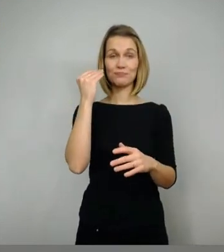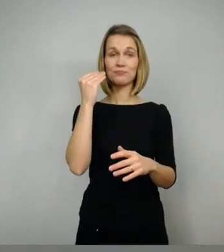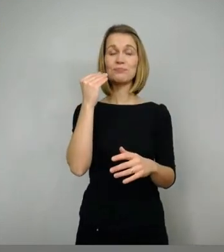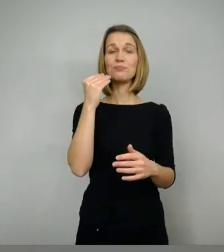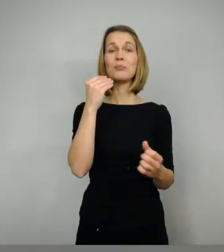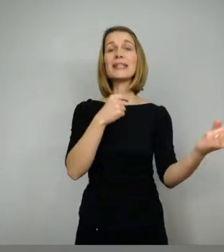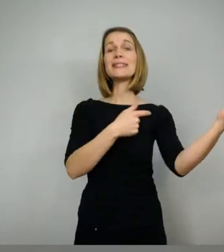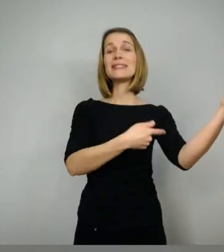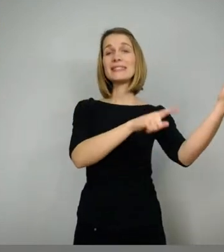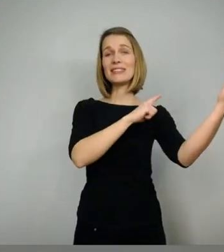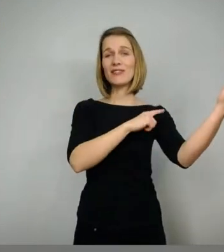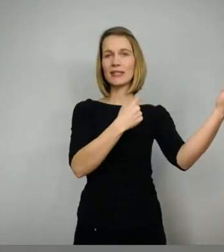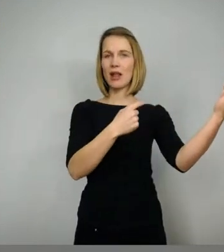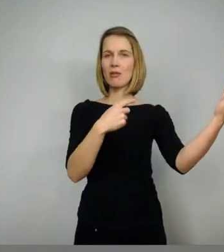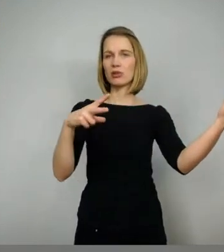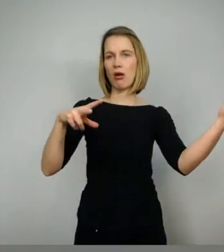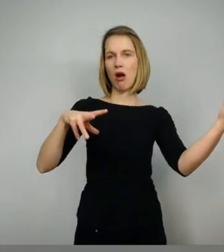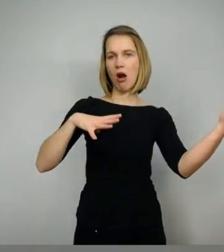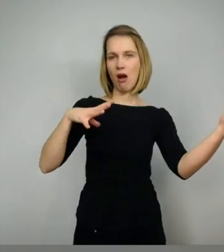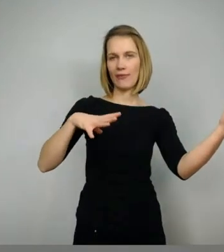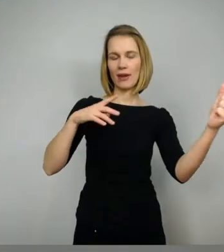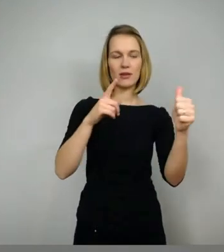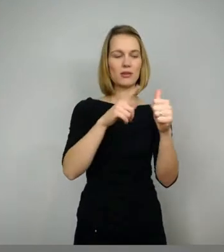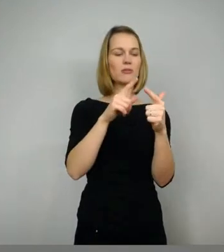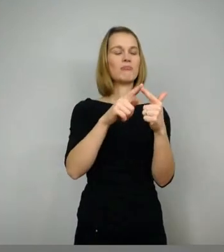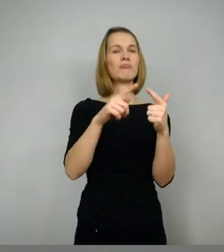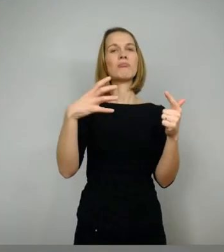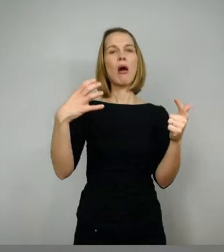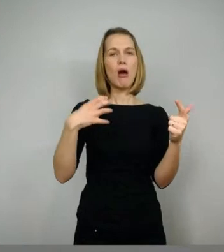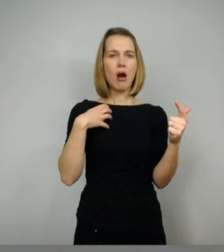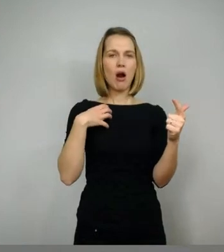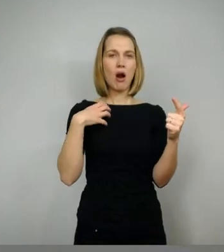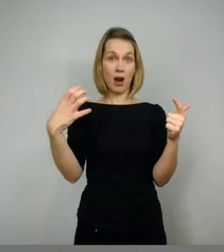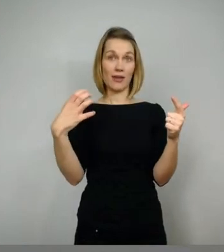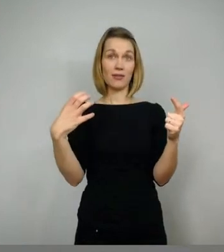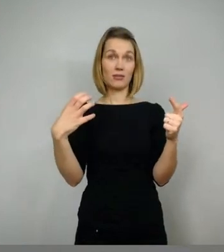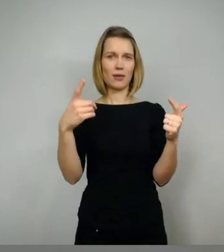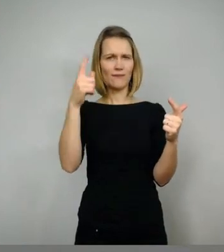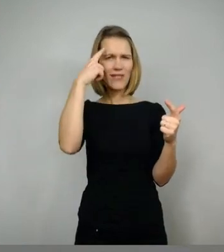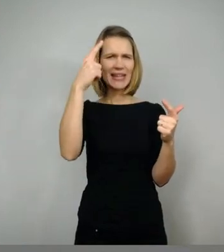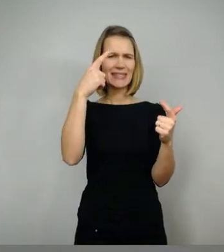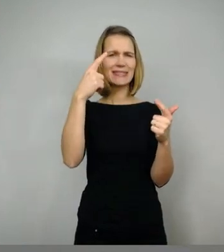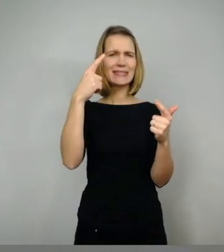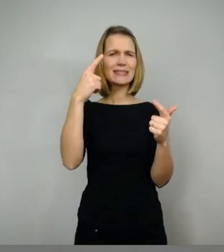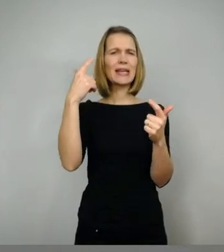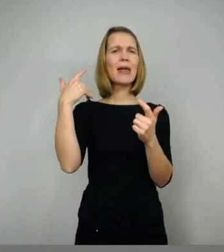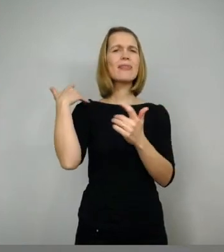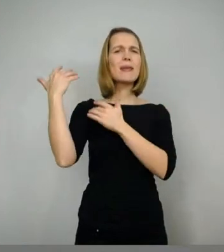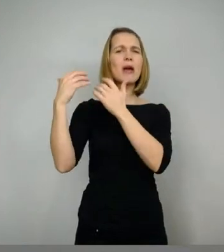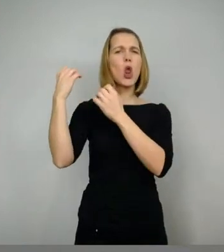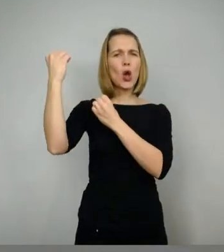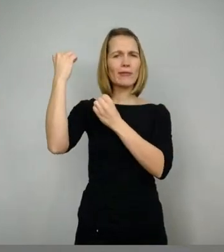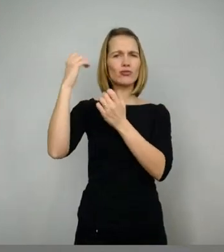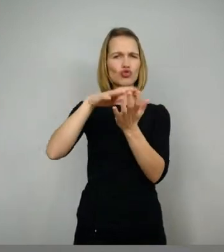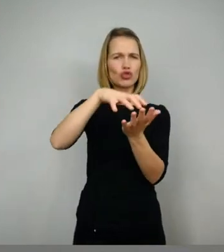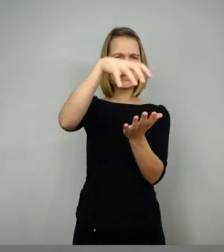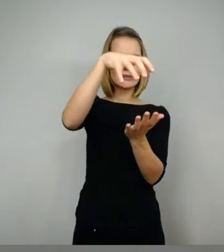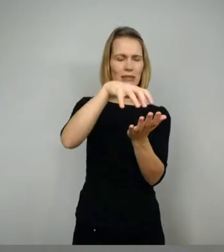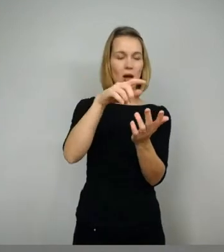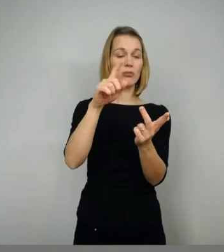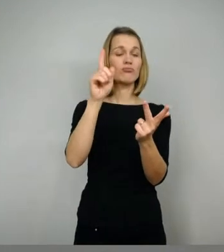er ist reich. Wissen wir durch den Nibelungen-Schatz. Er ist unglaublich stark und mutig.